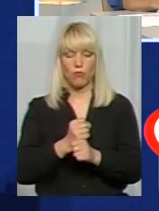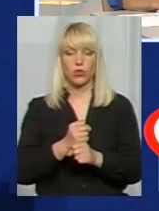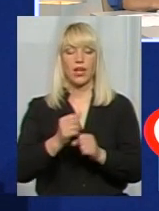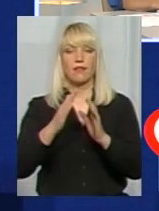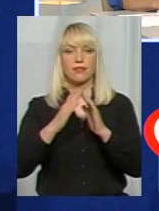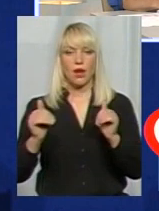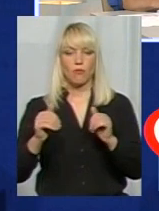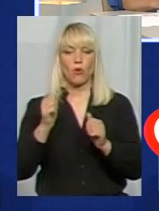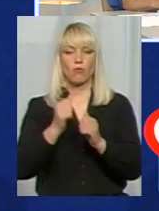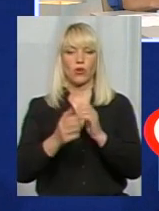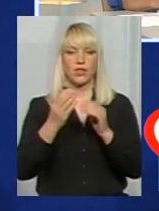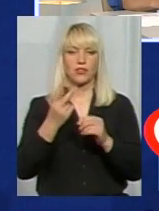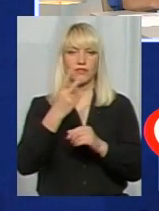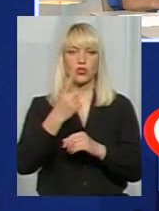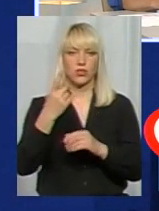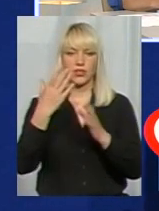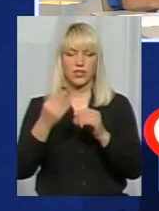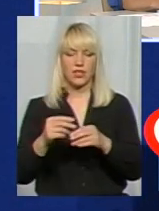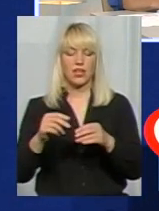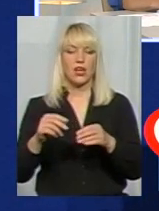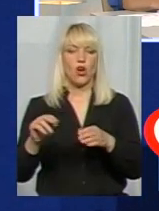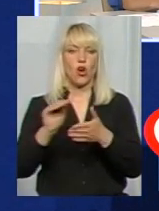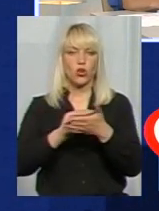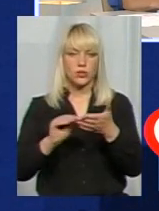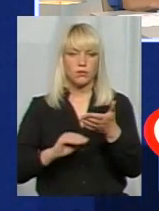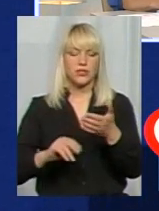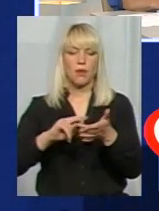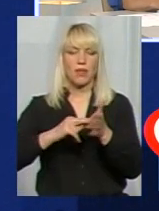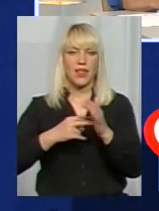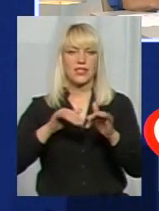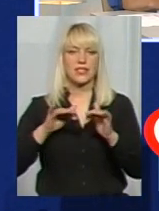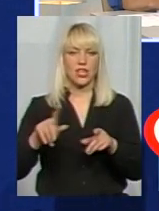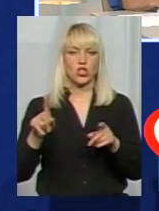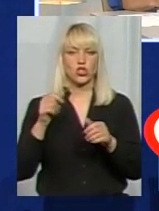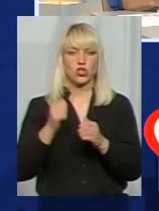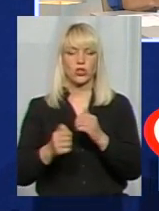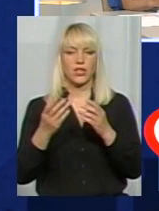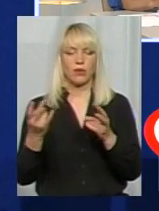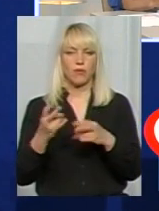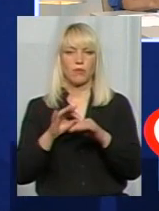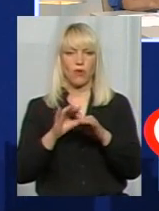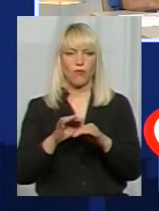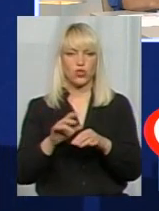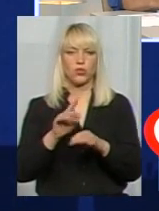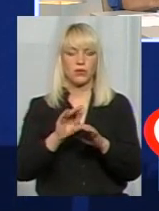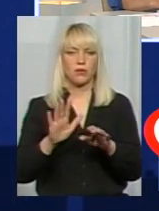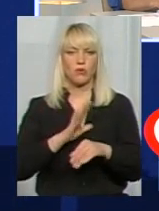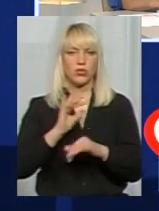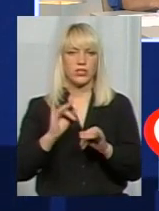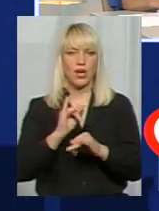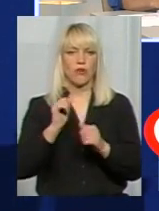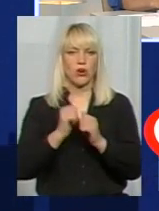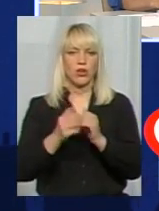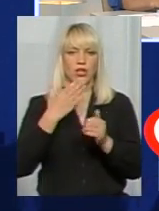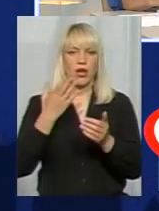день розписується у плані тих заходів, які щоденно мають проводитися з дітьми, щоб дітям був відпочинок цікавий. Тобто, кожен